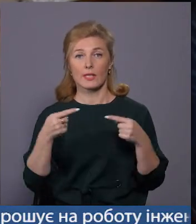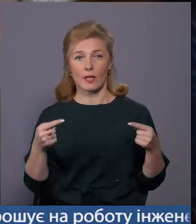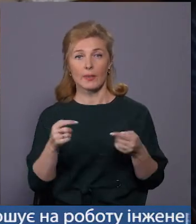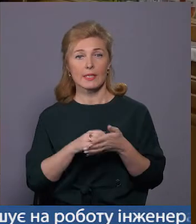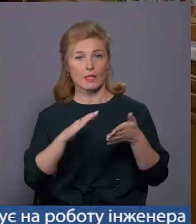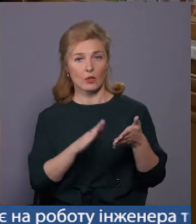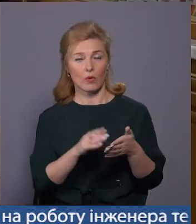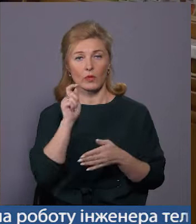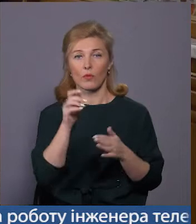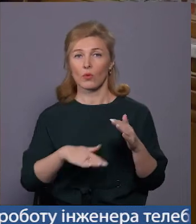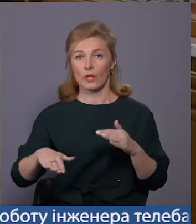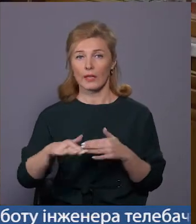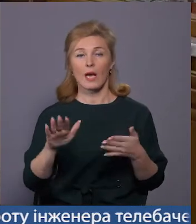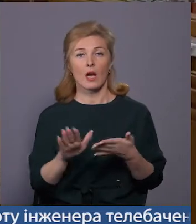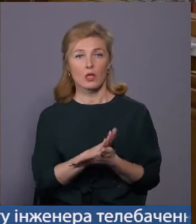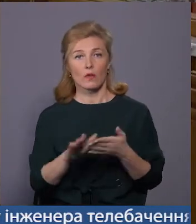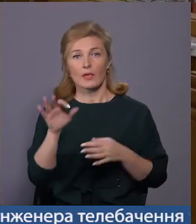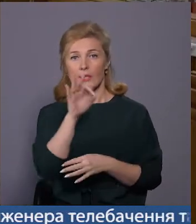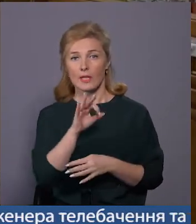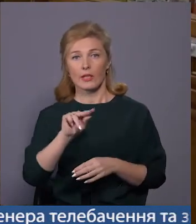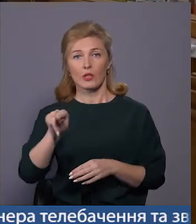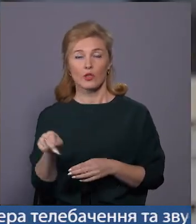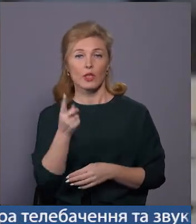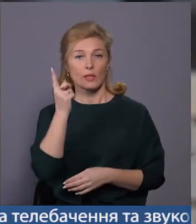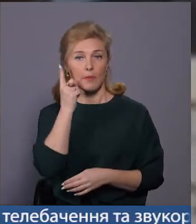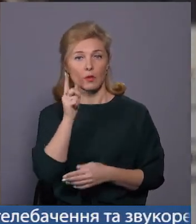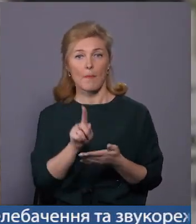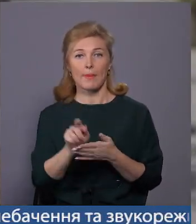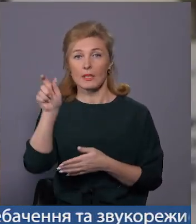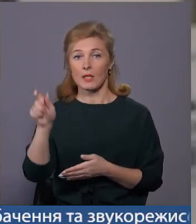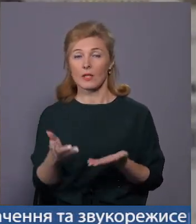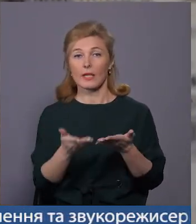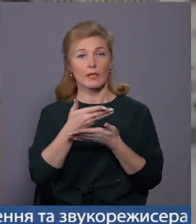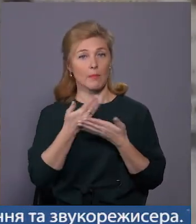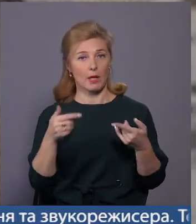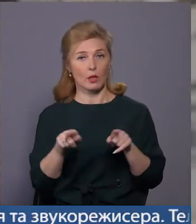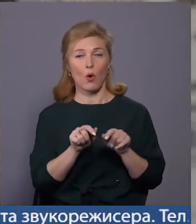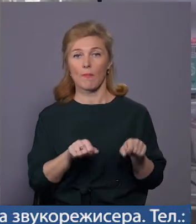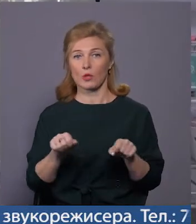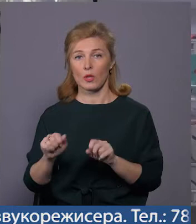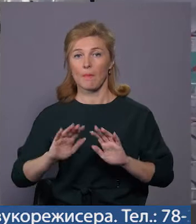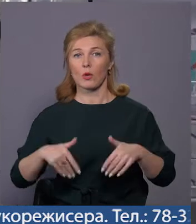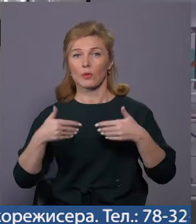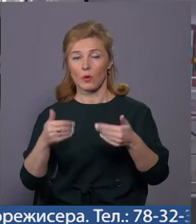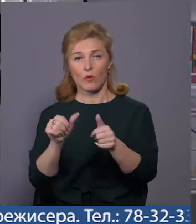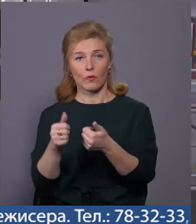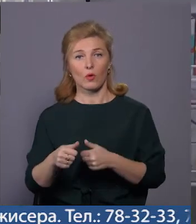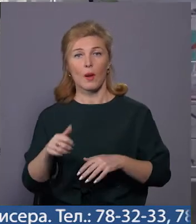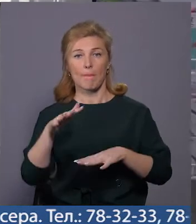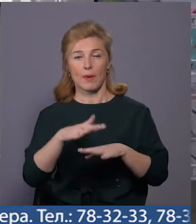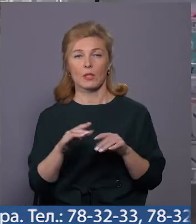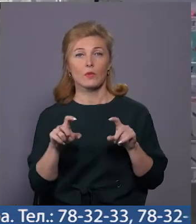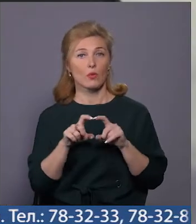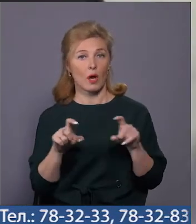зареєстровані в Україні. Розрахувати заліки можна через смартфон. Пенсіонерам, котрі не мають такої можливості, пропонують оформити банківську